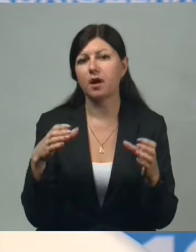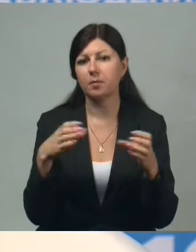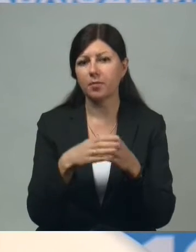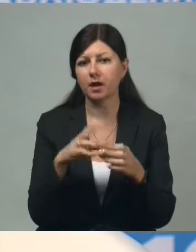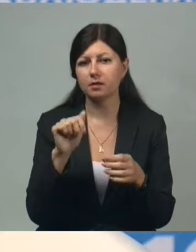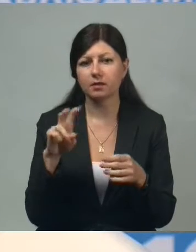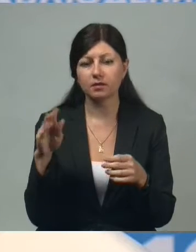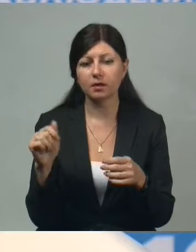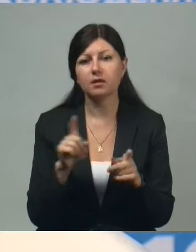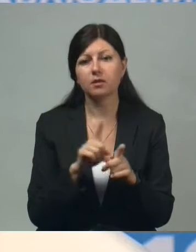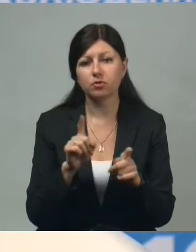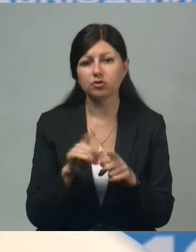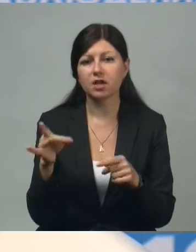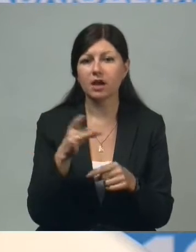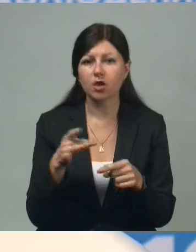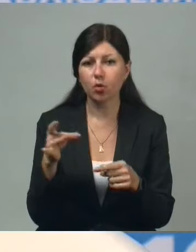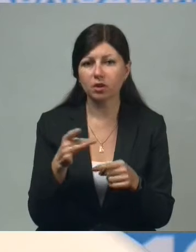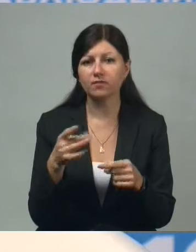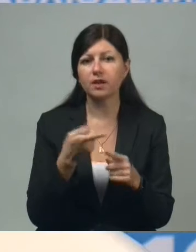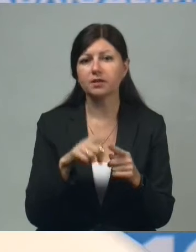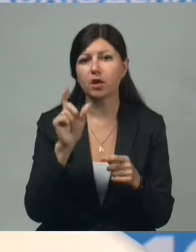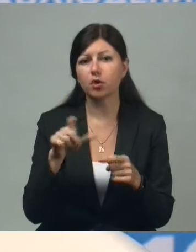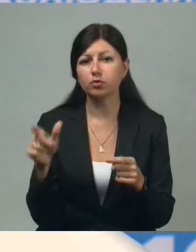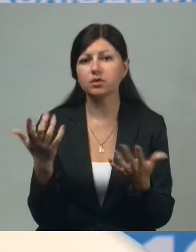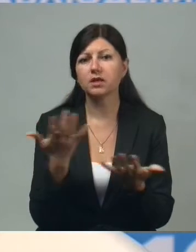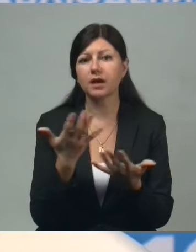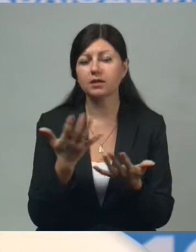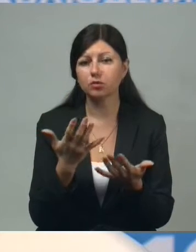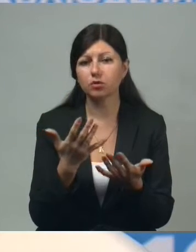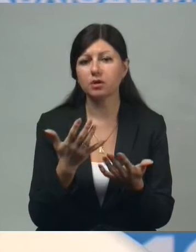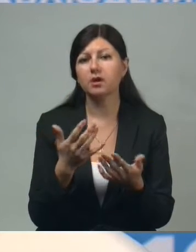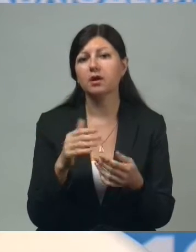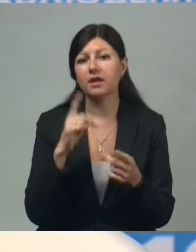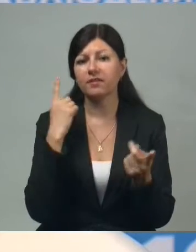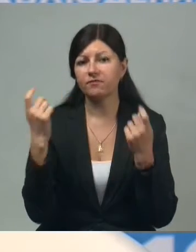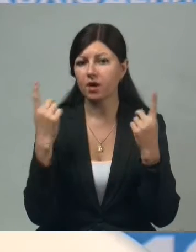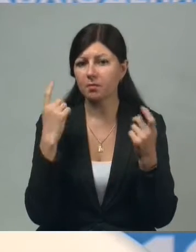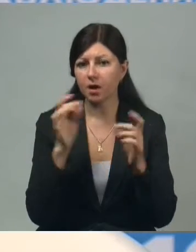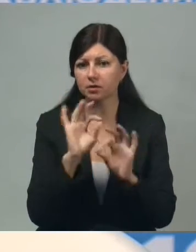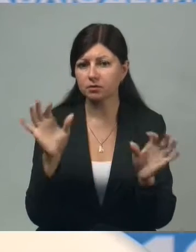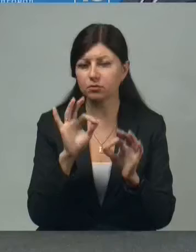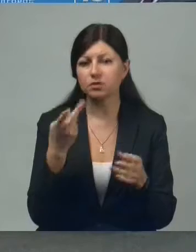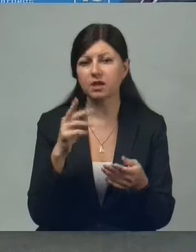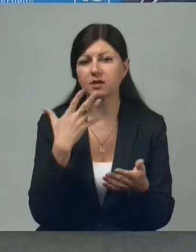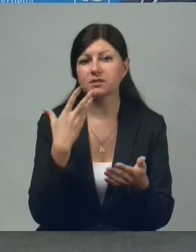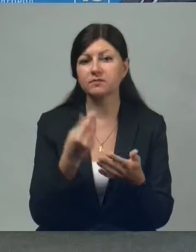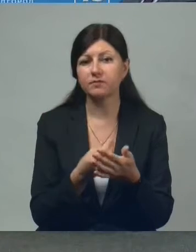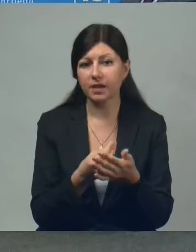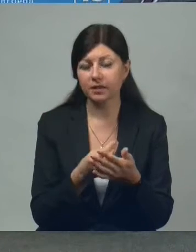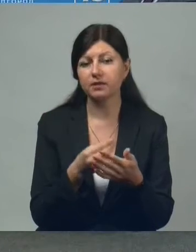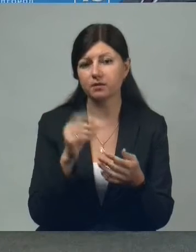региона, общественная палата районов. Это те люди, которые являются носителями информации для своих